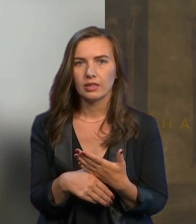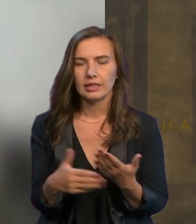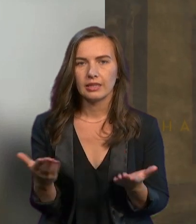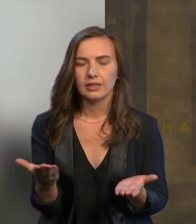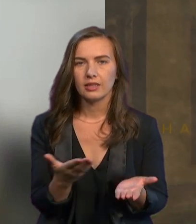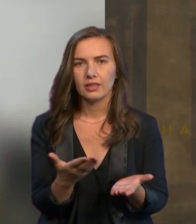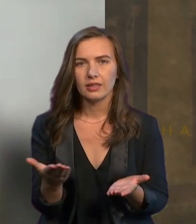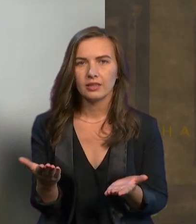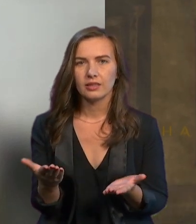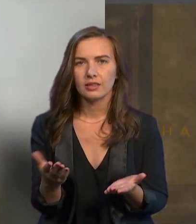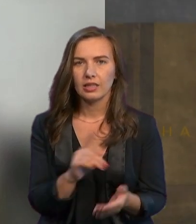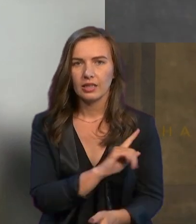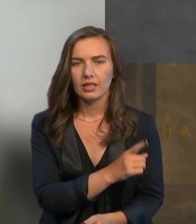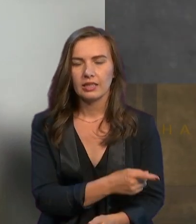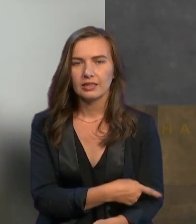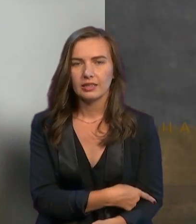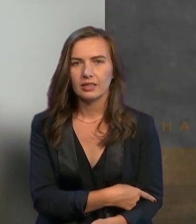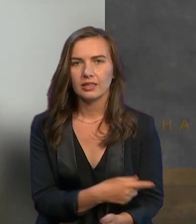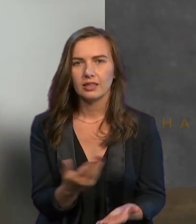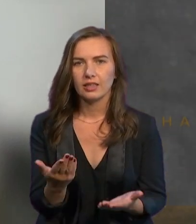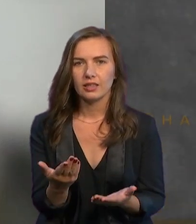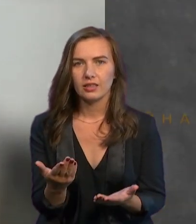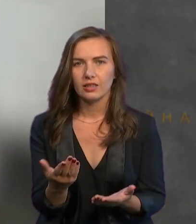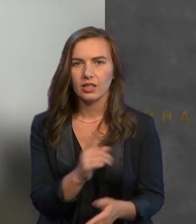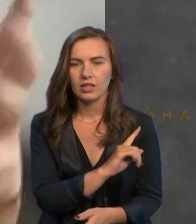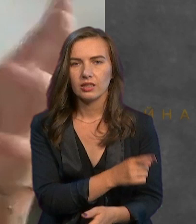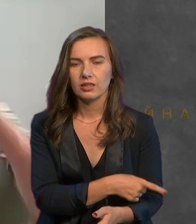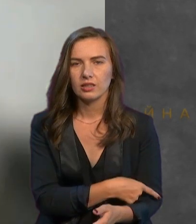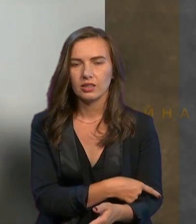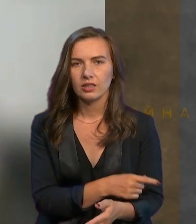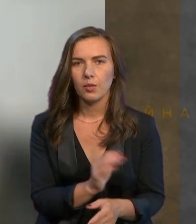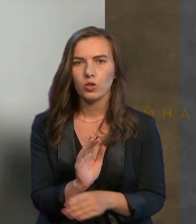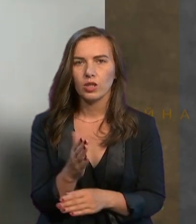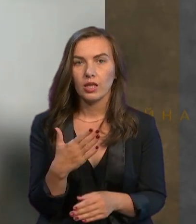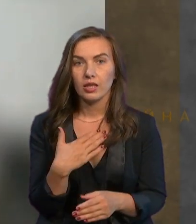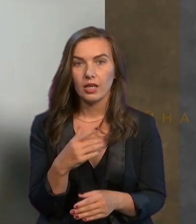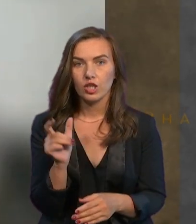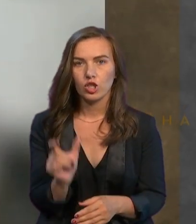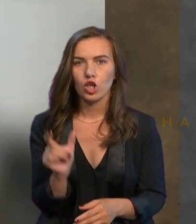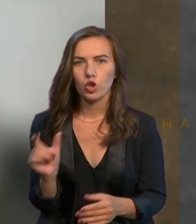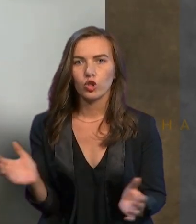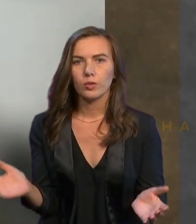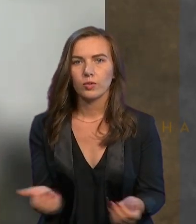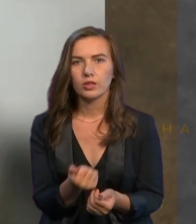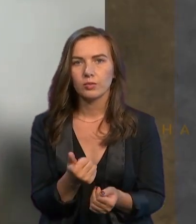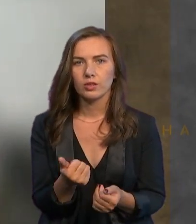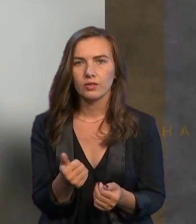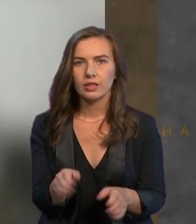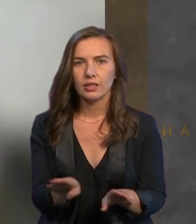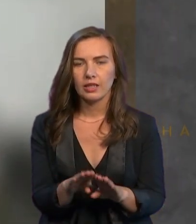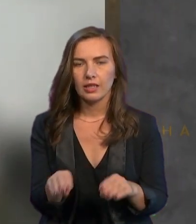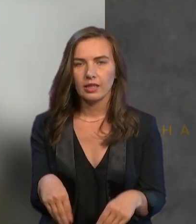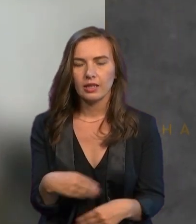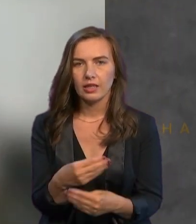сили, які посилали наші люди, які мене підтримували, вони все ж таки надали